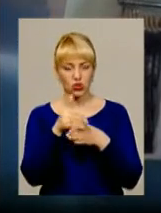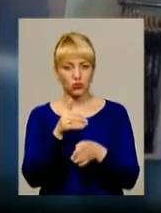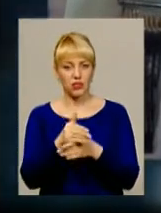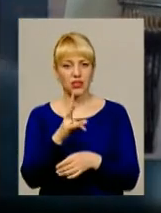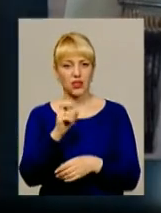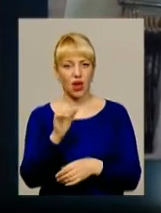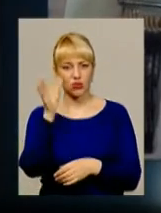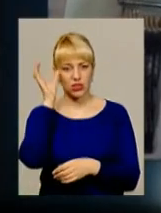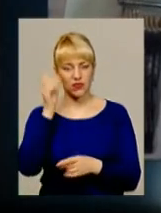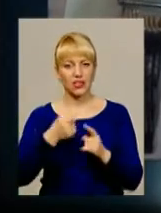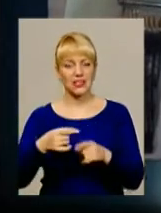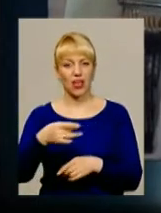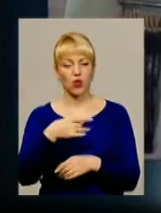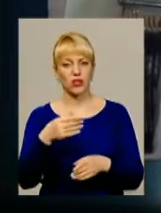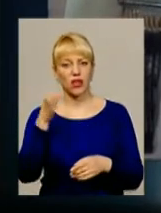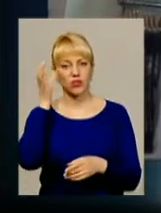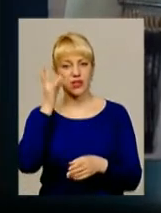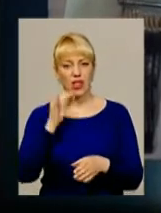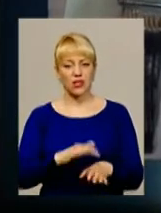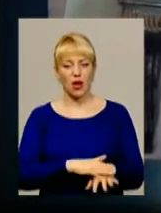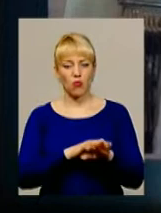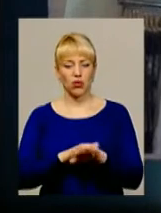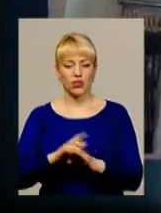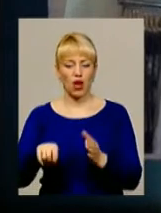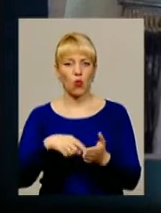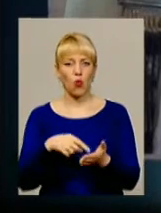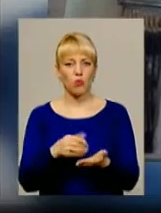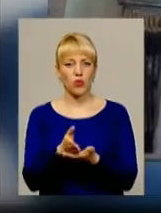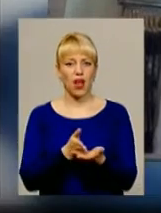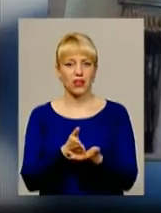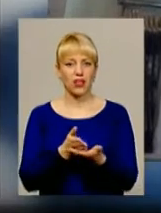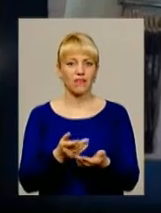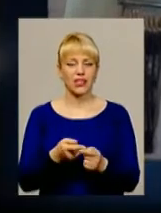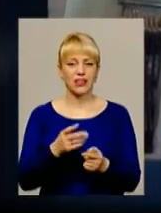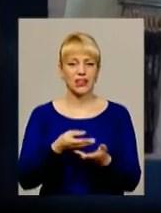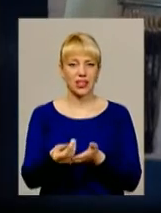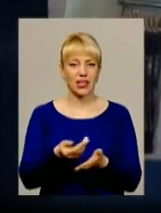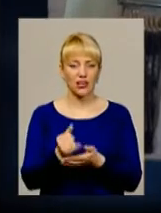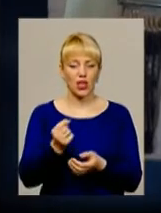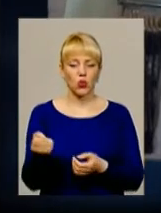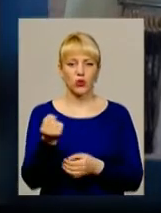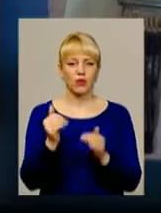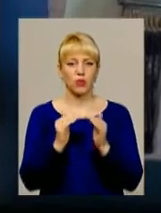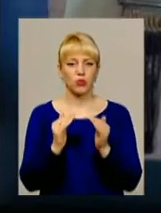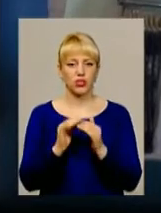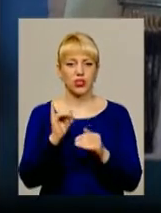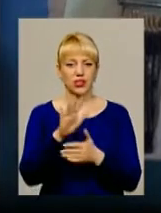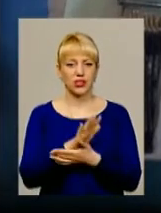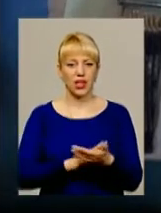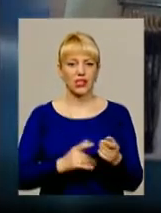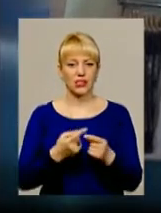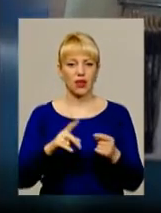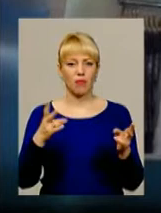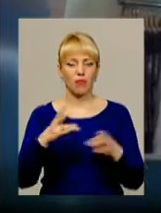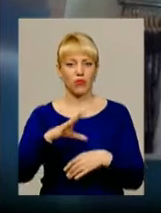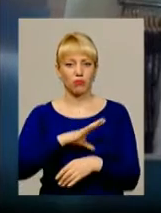освіту. Це регіональна субвенція на покриття комунальних витрат і утримання самих будівель. Ну, і далі це має бути